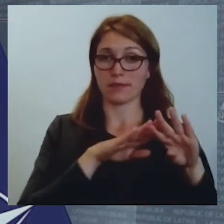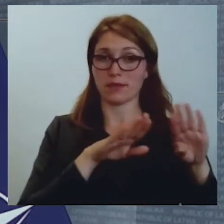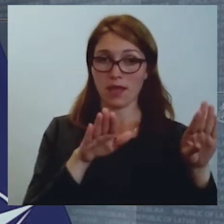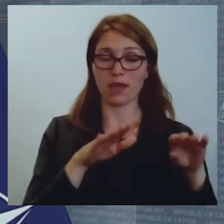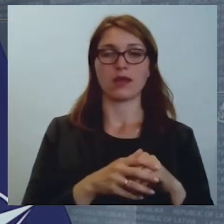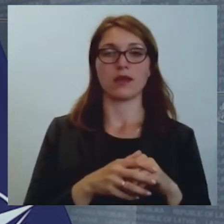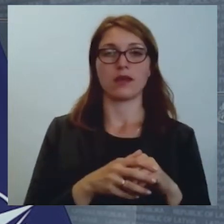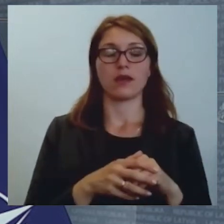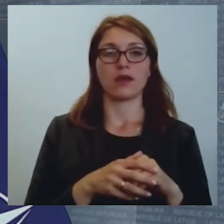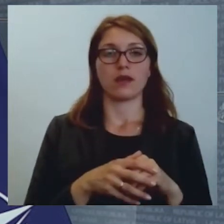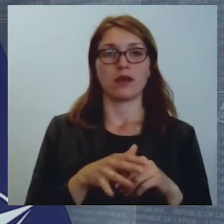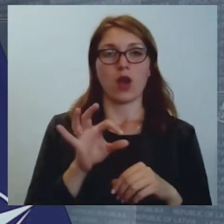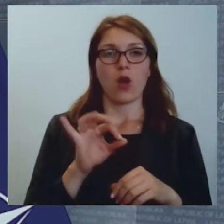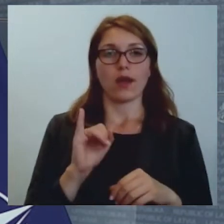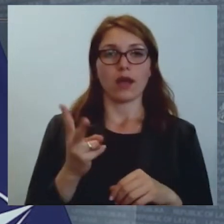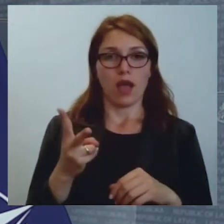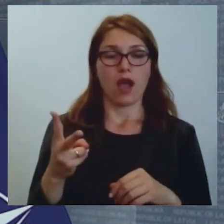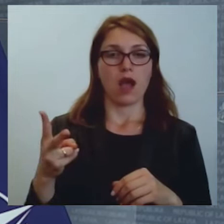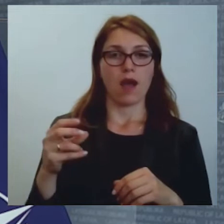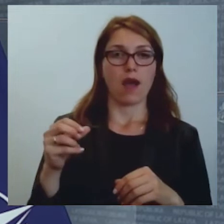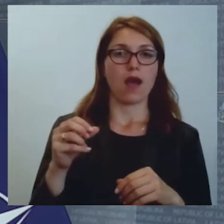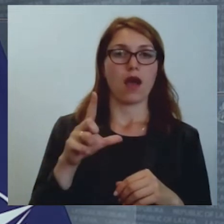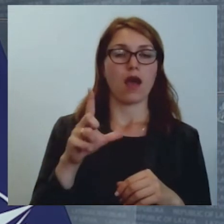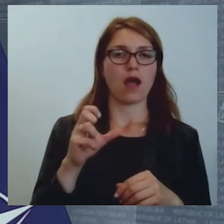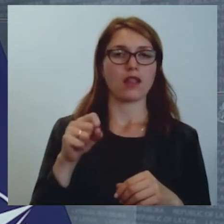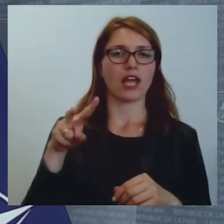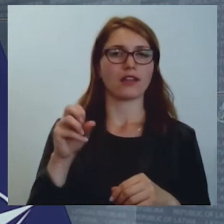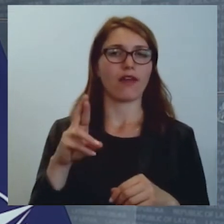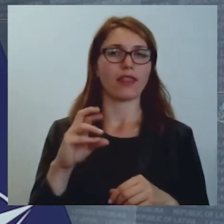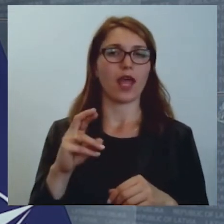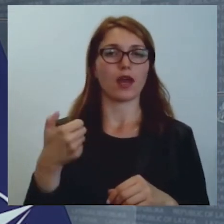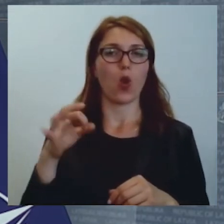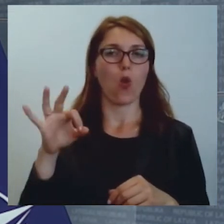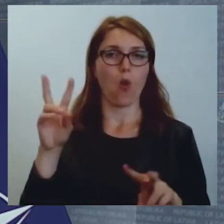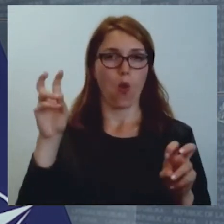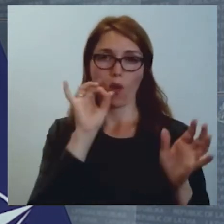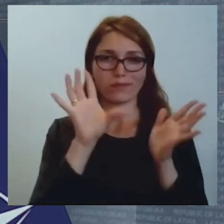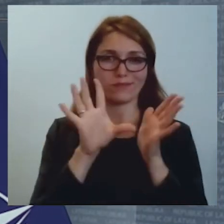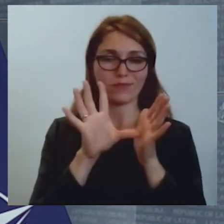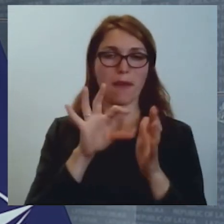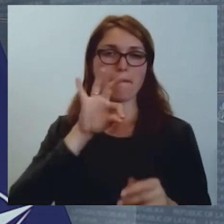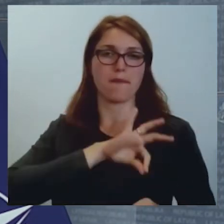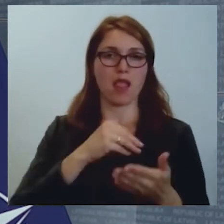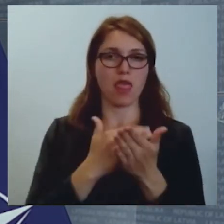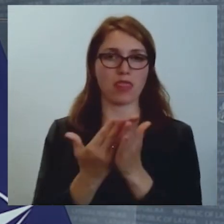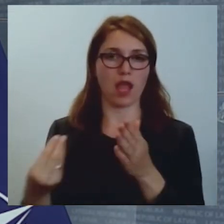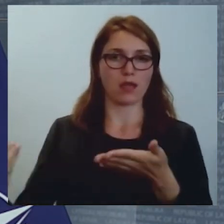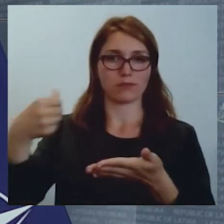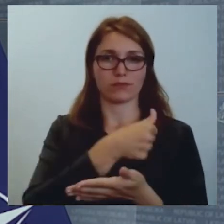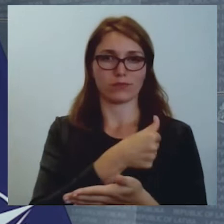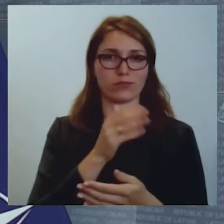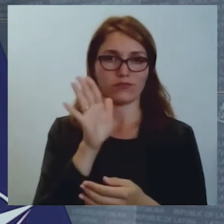Latvenergo pēļņas daļas. Tā, un